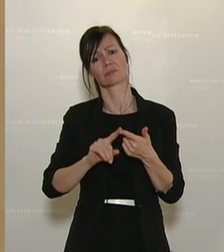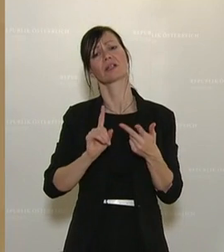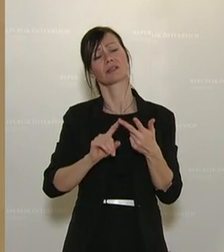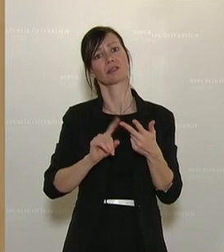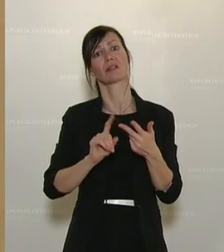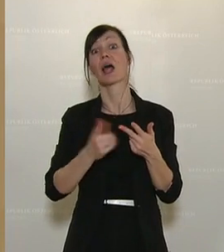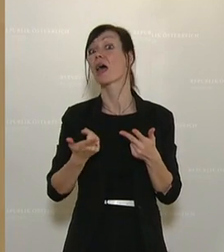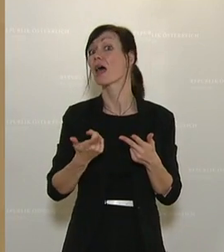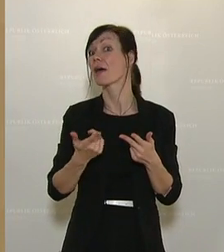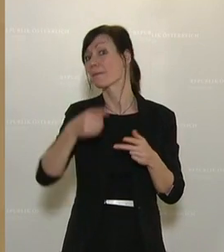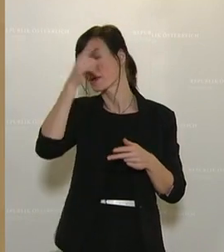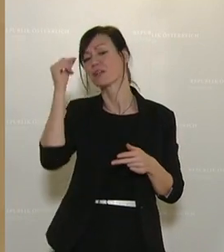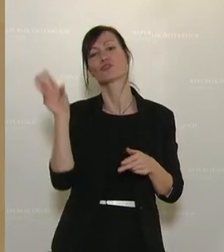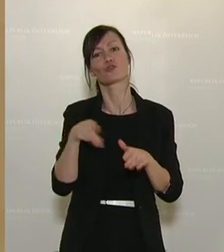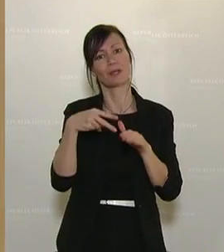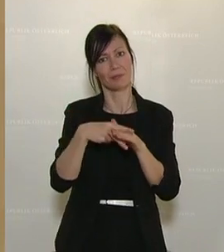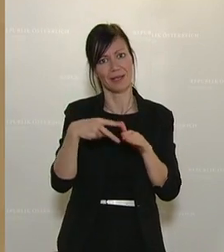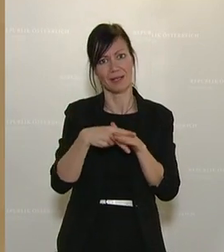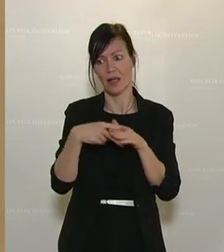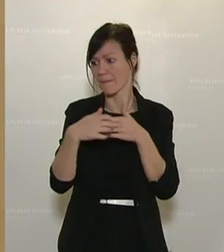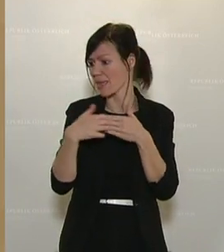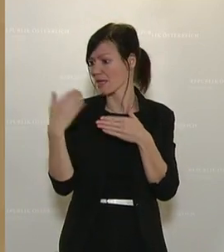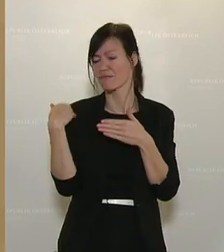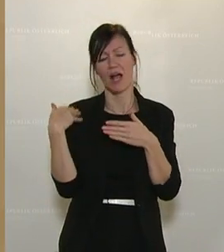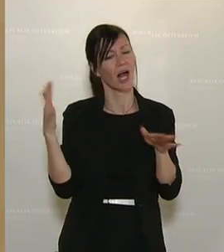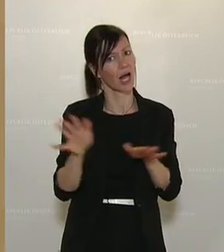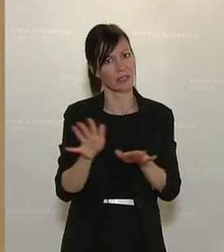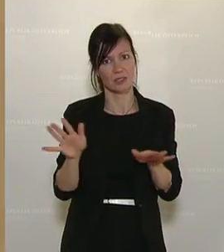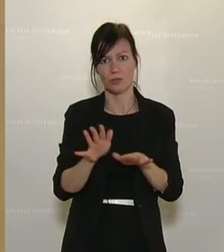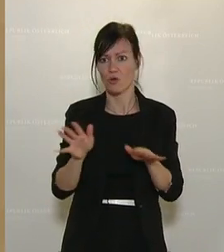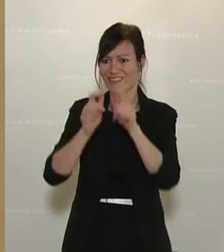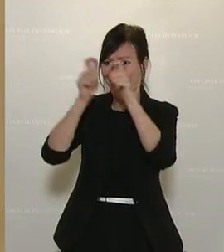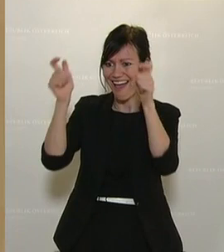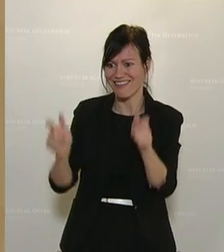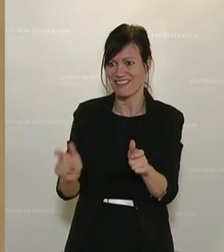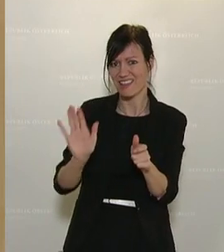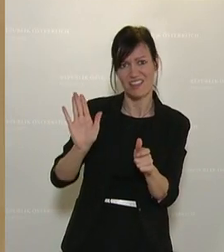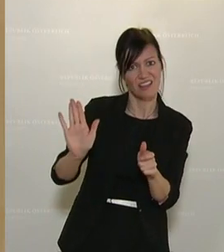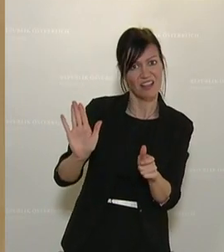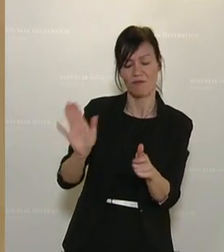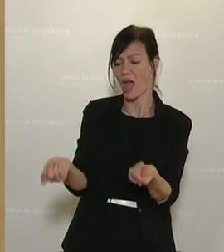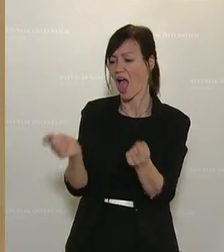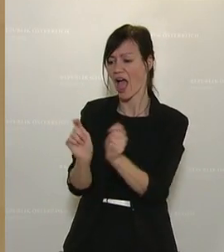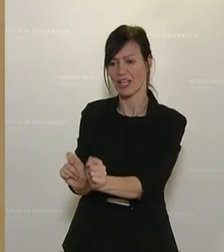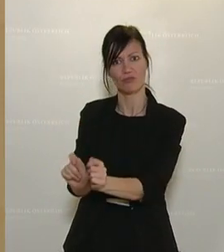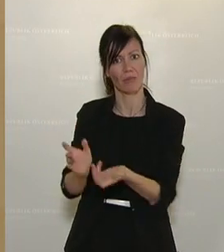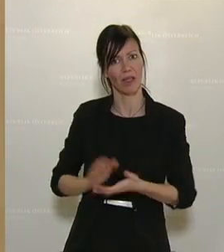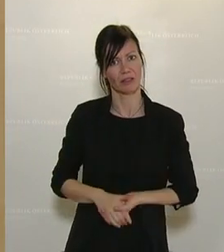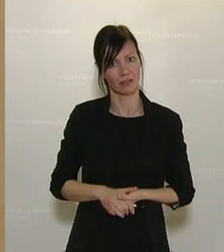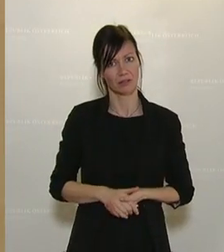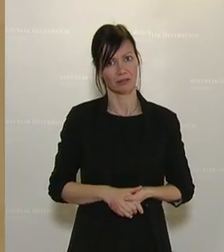wo es im März in diesem Lockdown eine Katastrophe war, wo man die in den Einrichtungen mehr oder wenig eingesperrt hat.